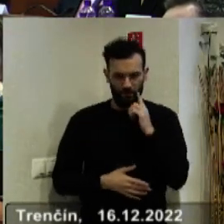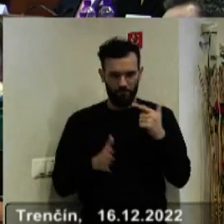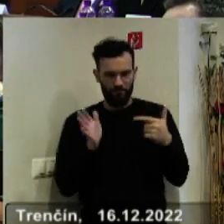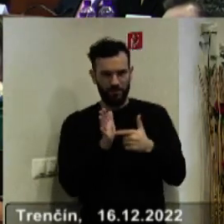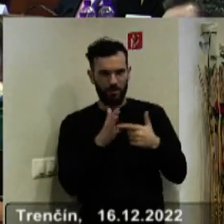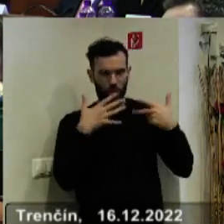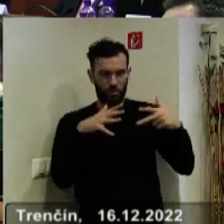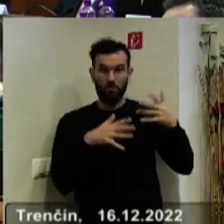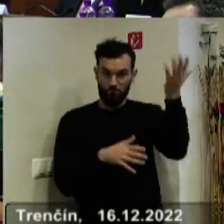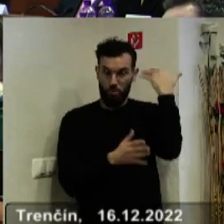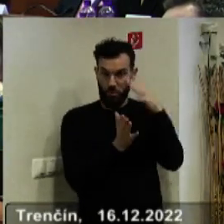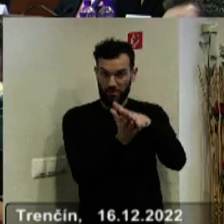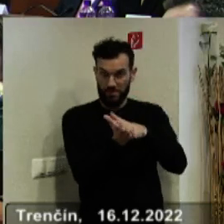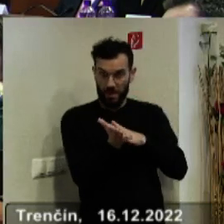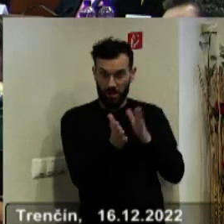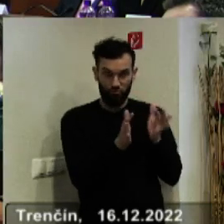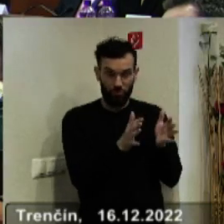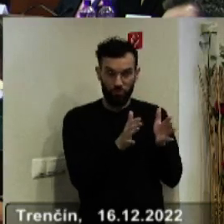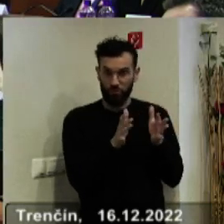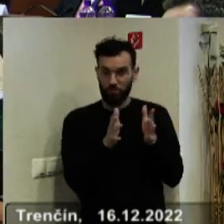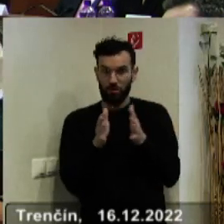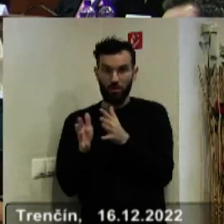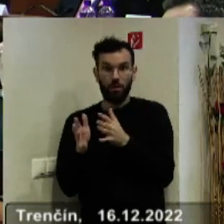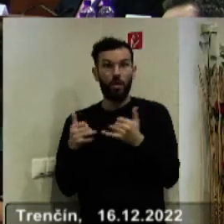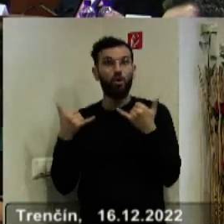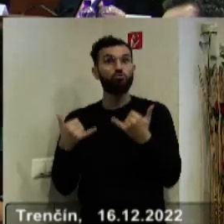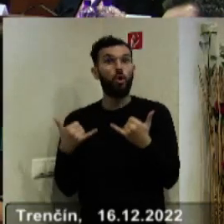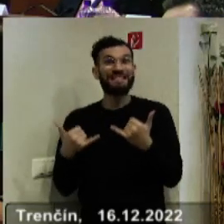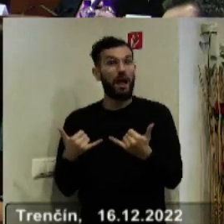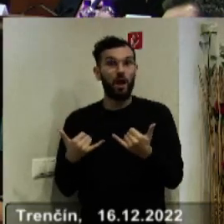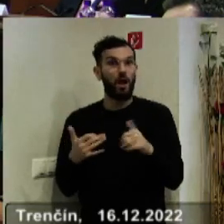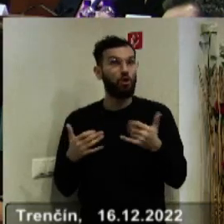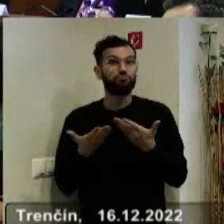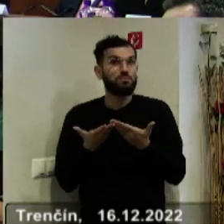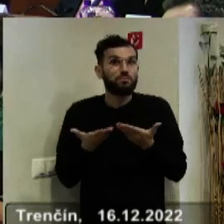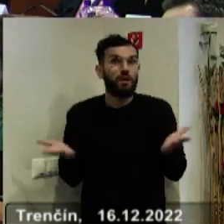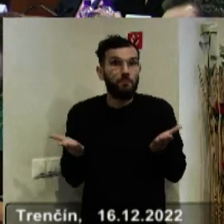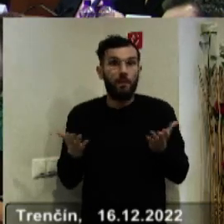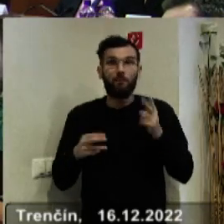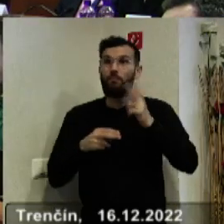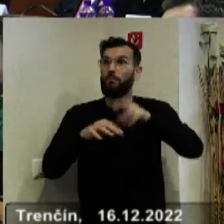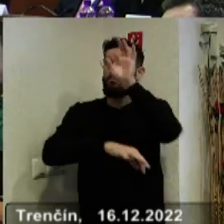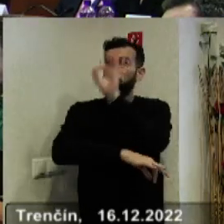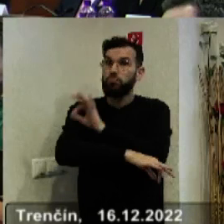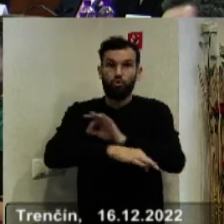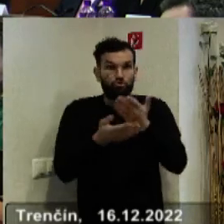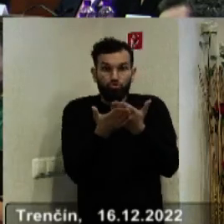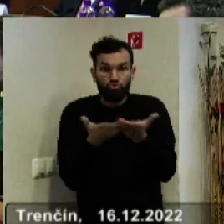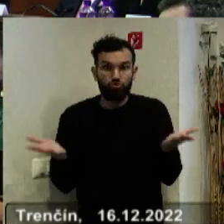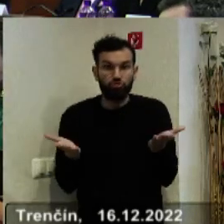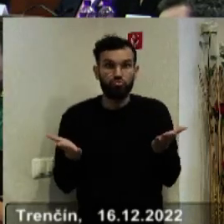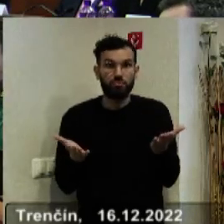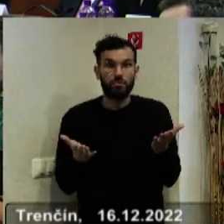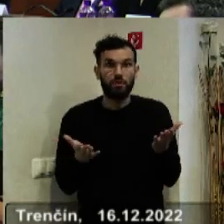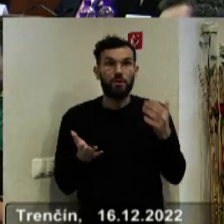2018 to celé začalo. Vlastne do tejto chvíle my nemáme ešte ani zadefinované projekty, nič vôbec, a pritom